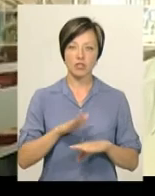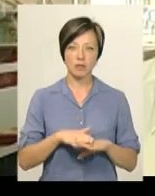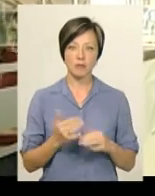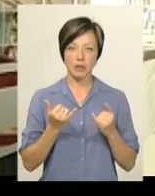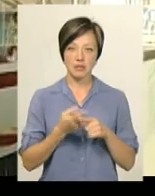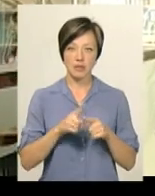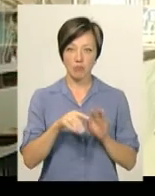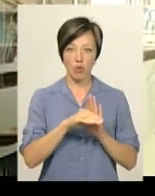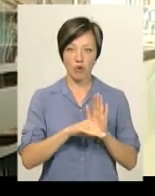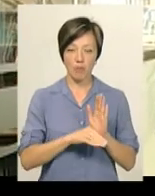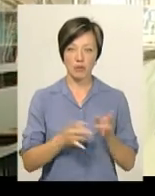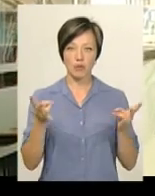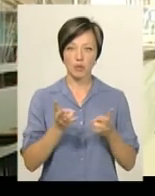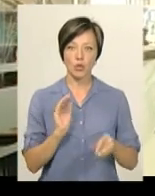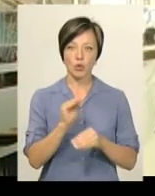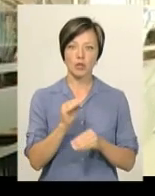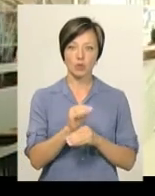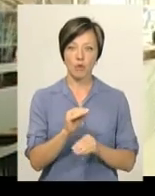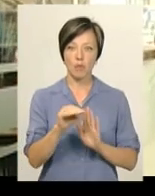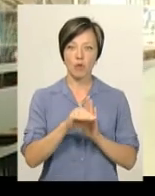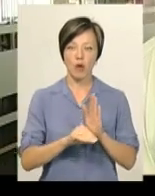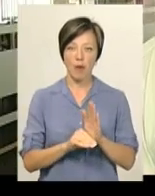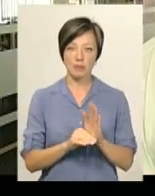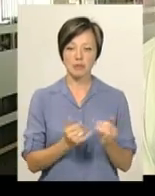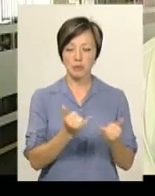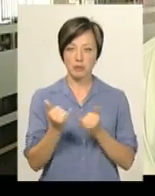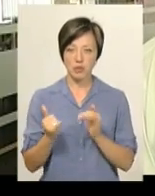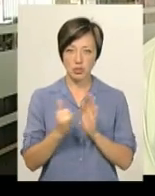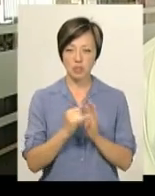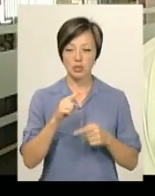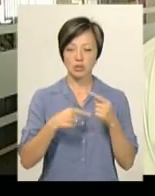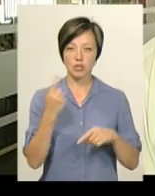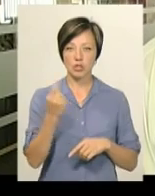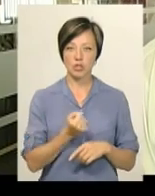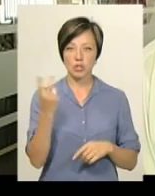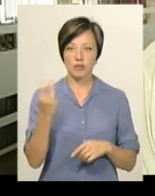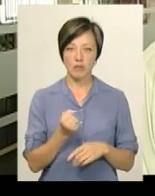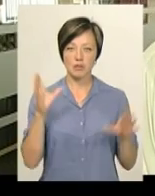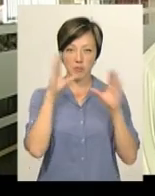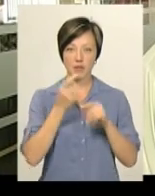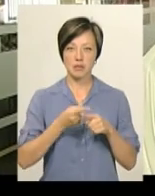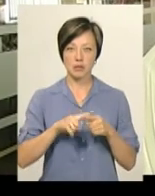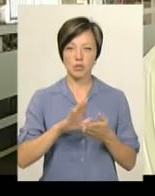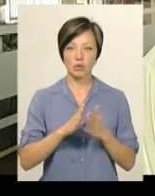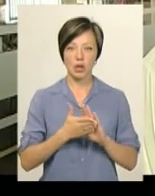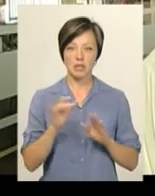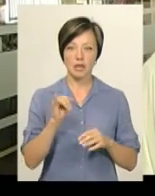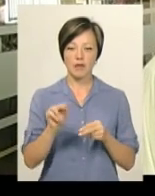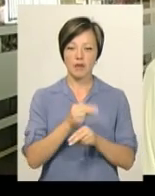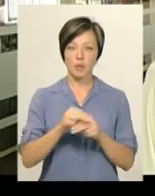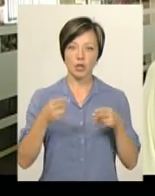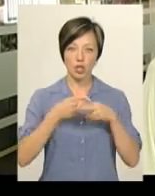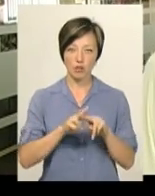цієї програми, тобто необхідний додатковий програмний ресурс. Ми плануємо за тиждень-два справитися з цією ситуацією і виправити